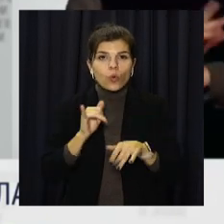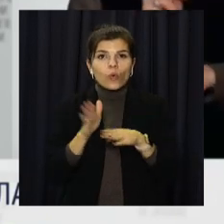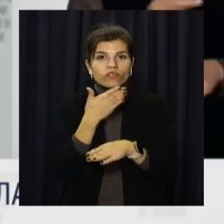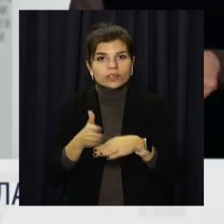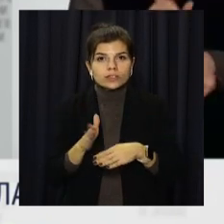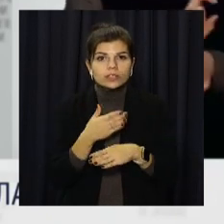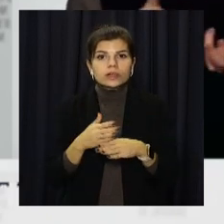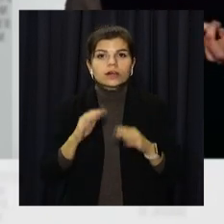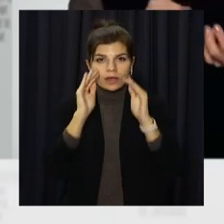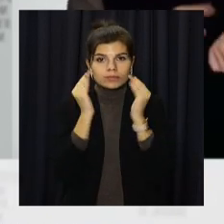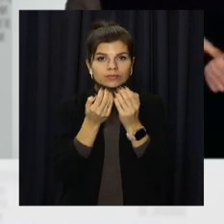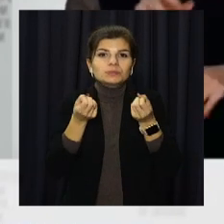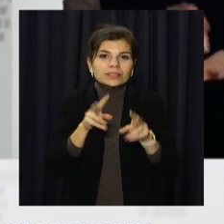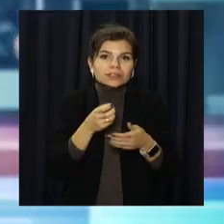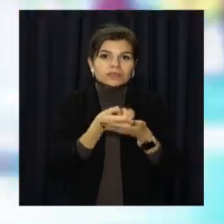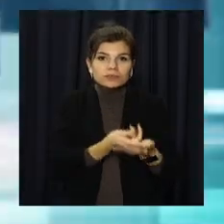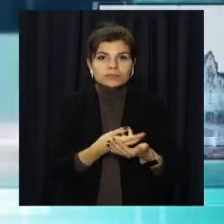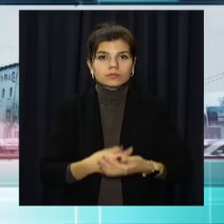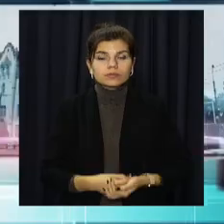відділеннях інтенсивної терапії.